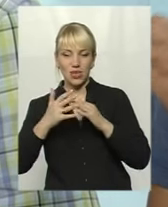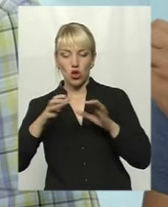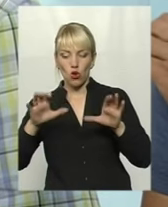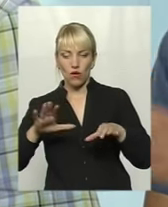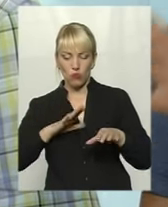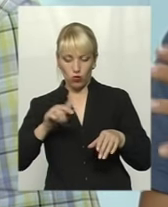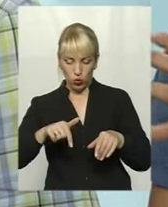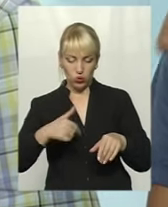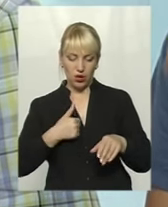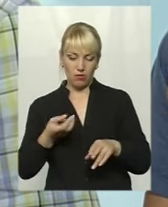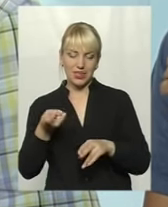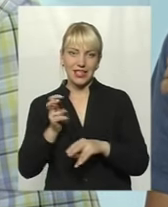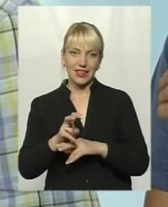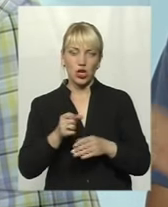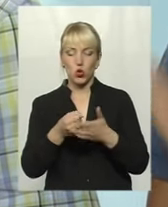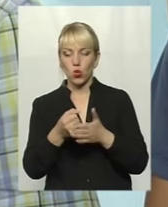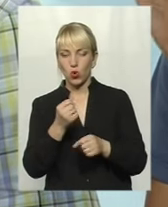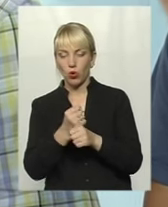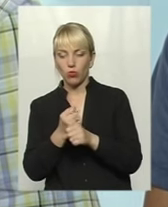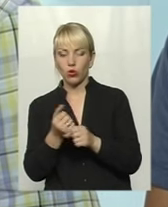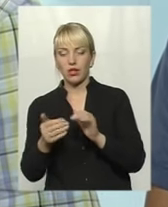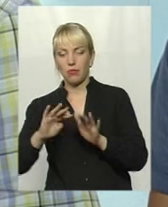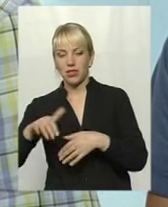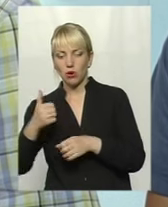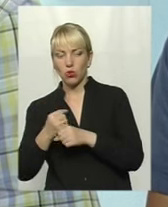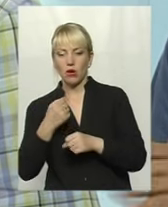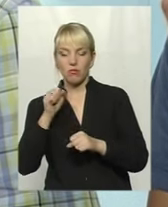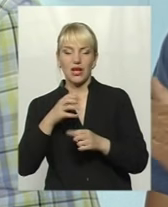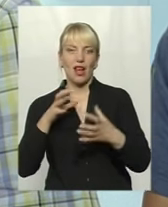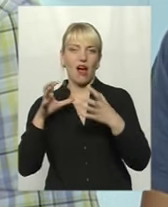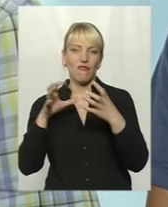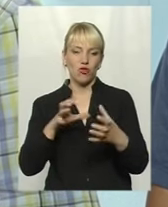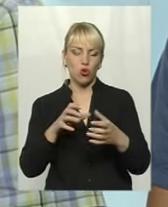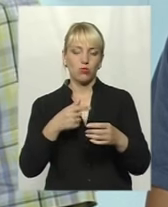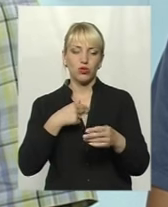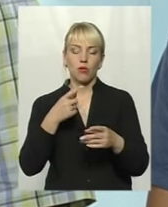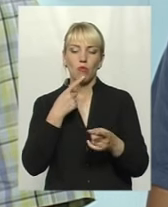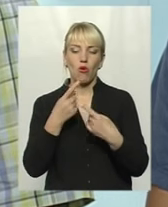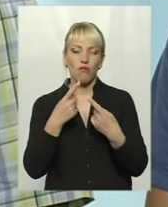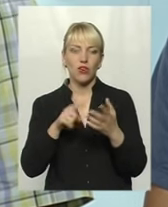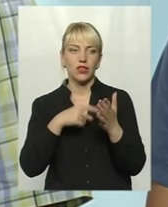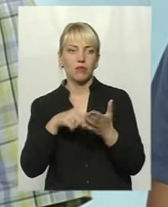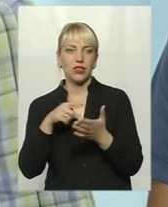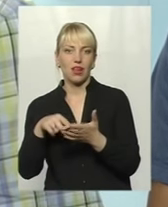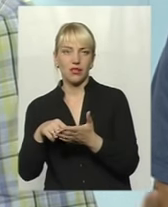я міг зайти до нього, до роботи, після роботи, міг приїхати автобусом на дальню зупинку, зайти з ним поговорити.